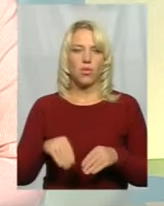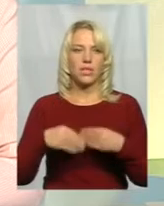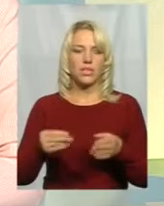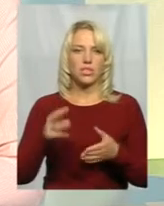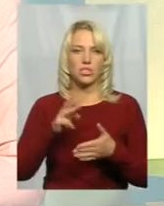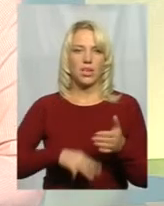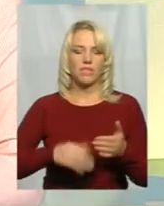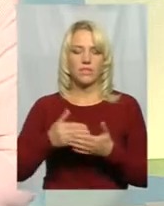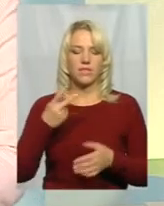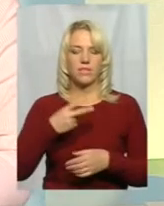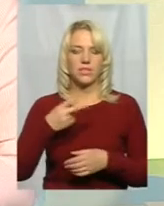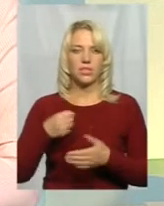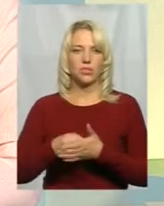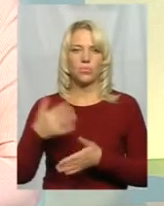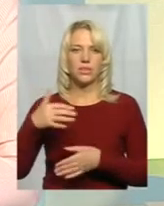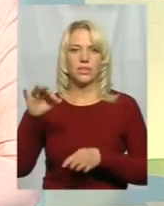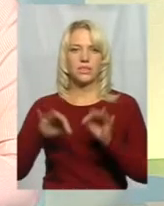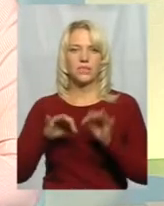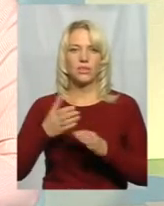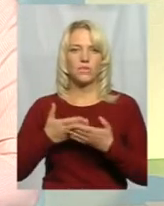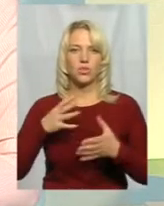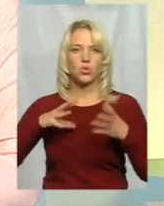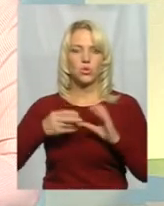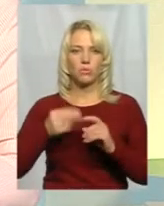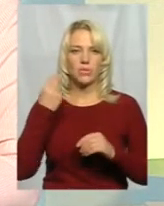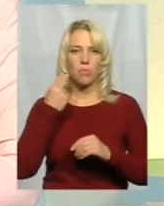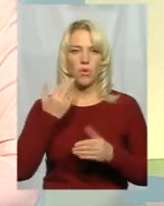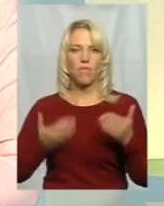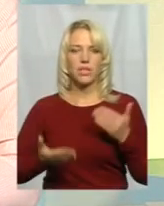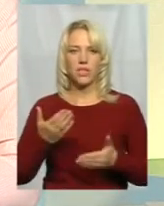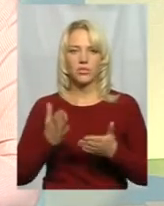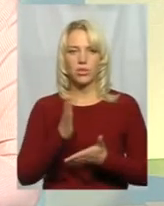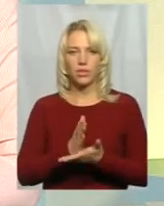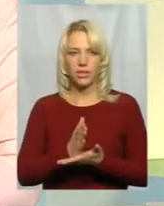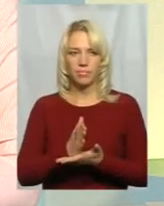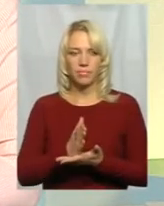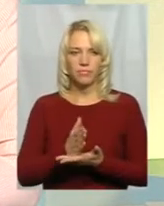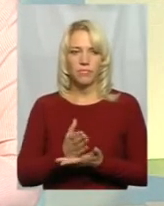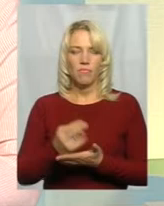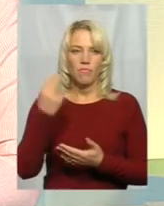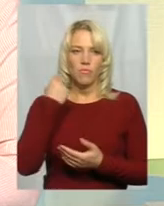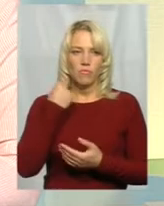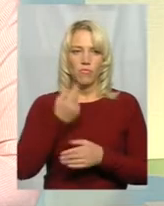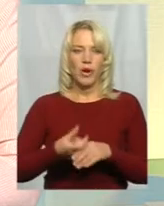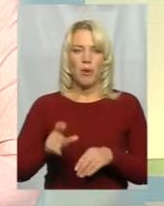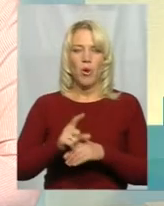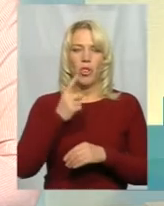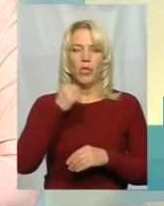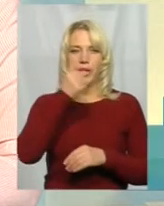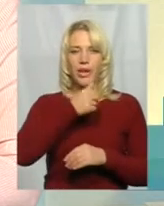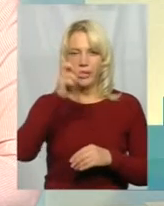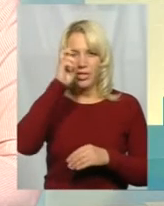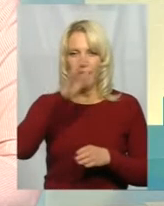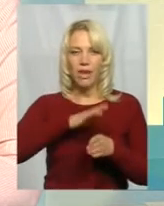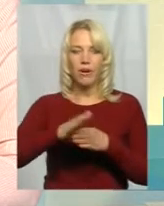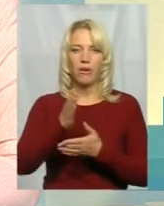від 20 до 50% від суми заборгованості. У разі наявності боржника боргу понад один рік державний